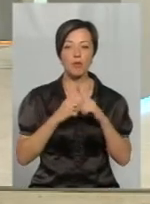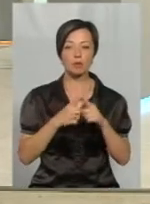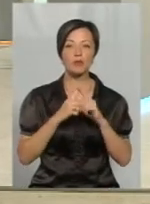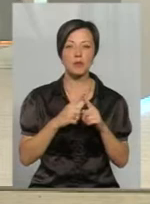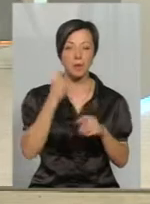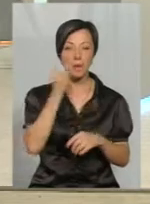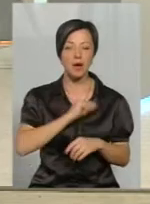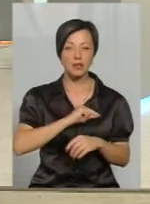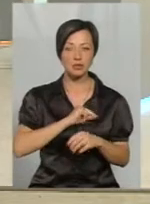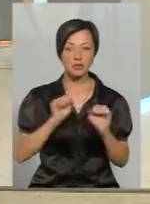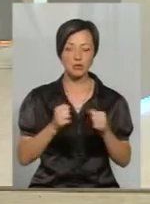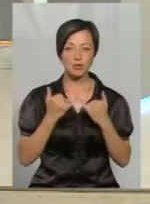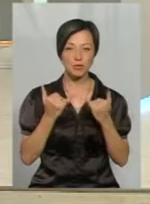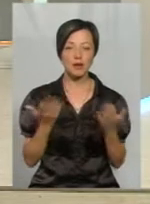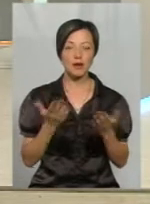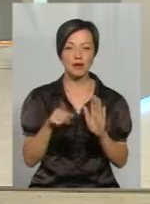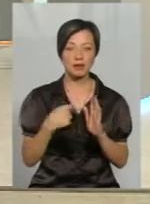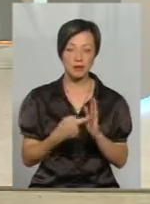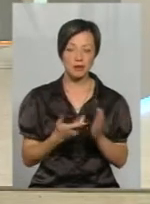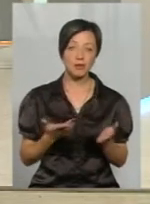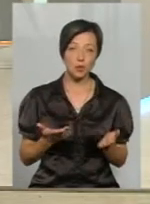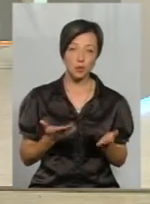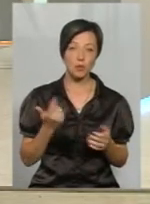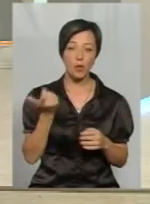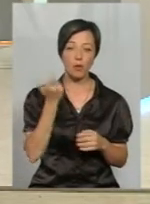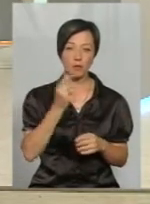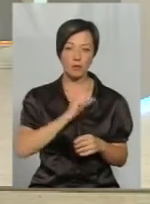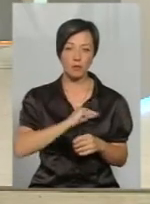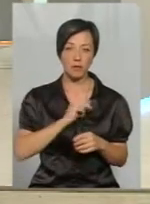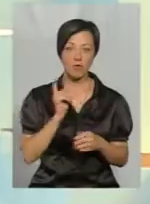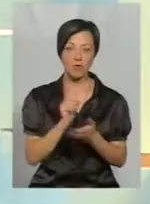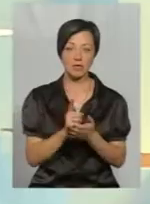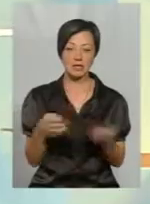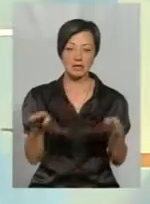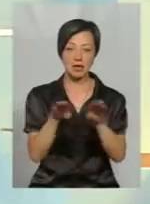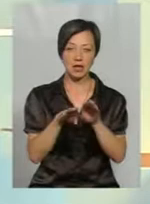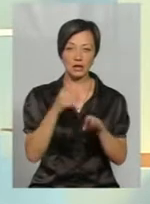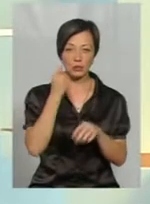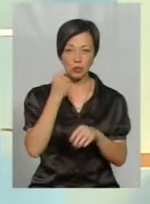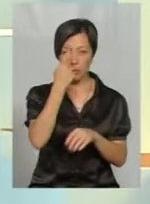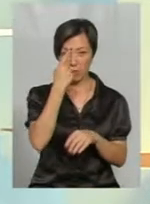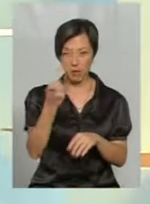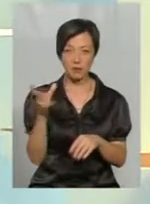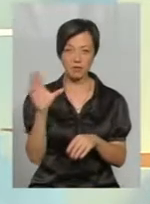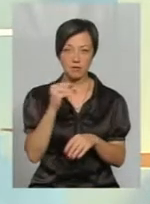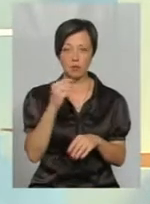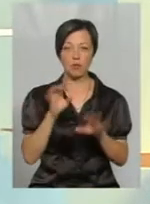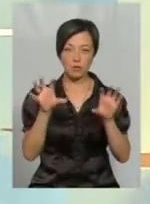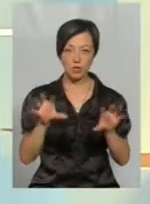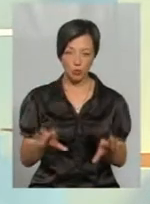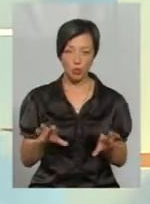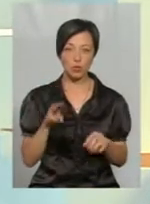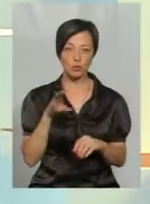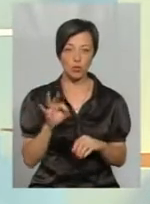ситуації? Ну, пасічник також повинен закрити бджіл, якщо його попередили, все зробили по закону, то